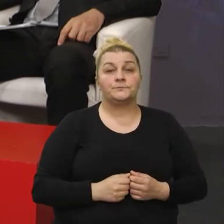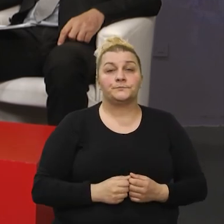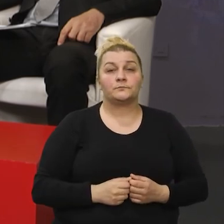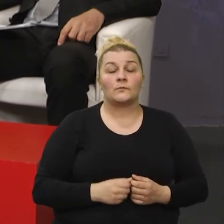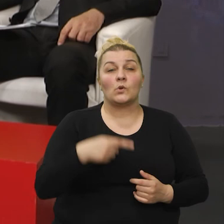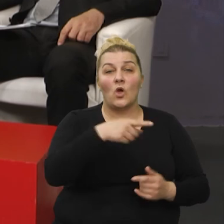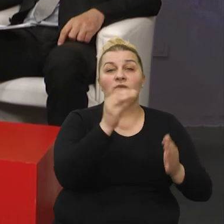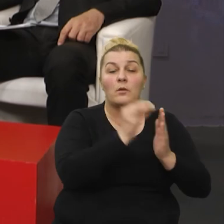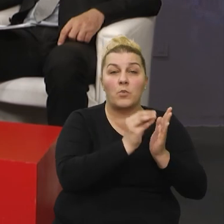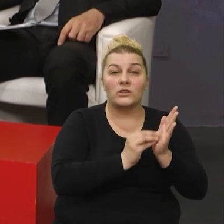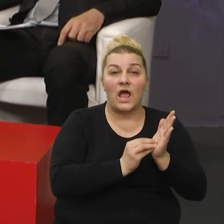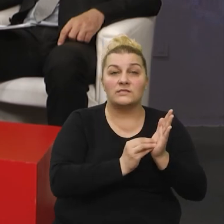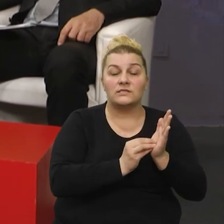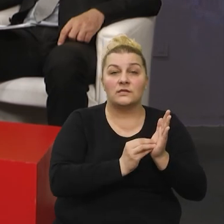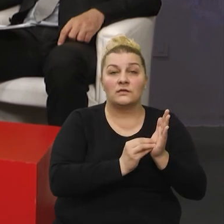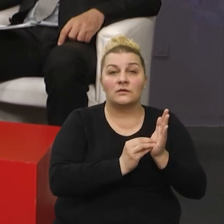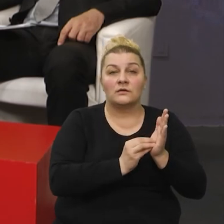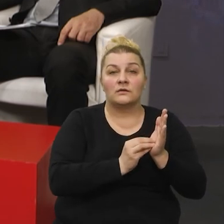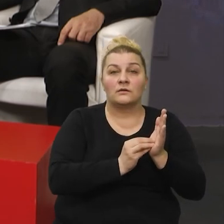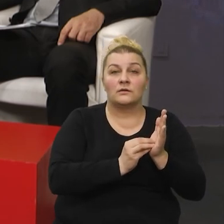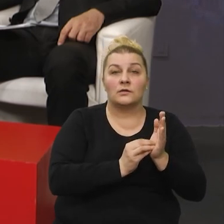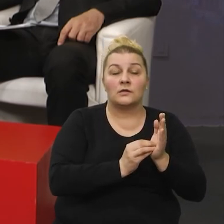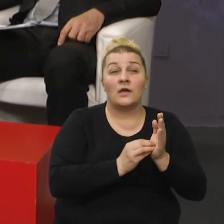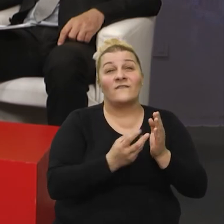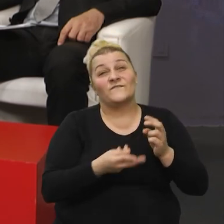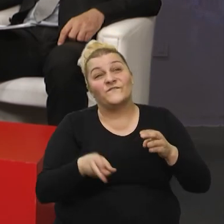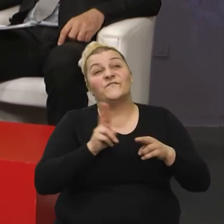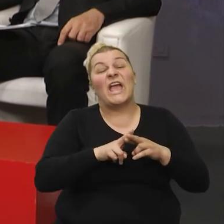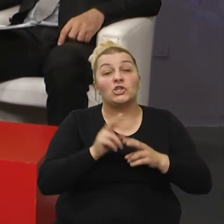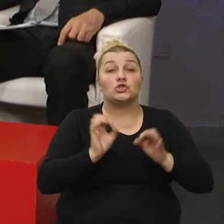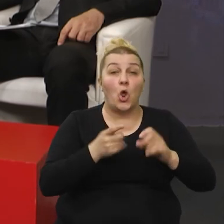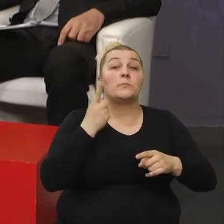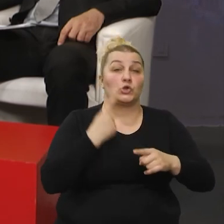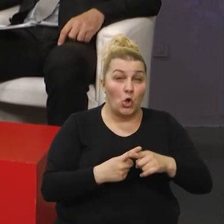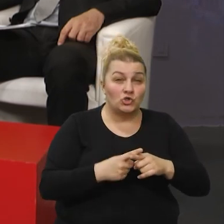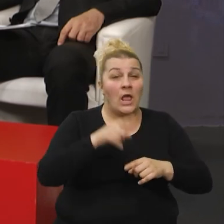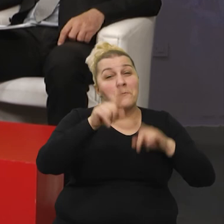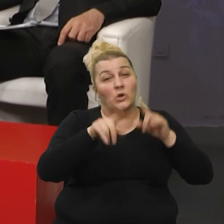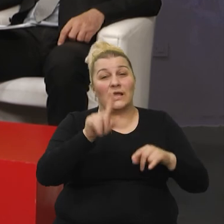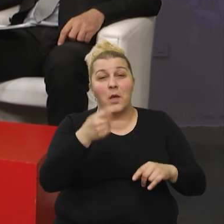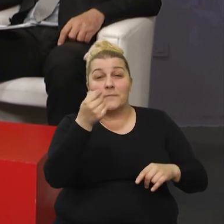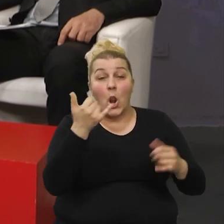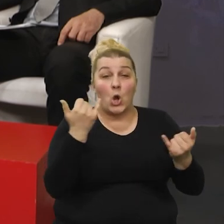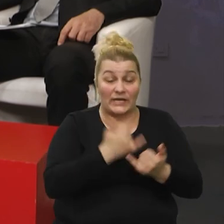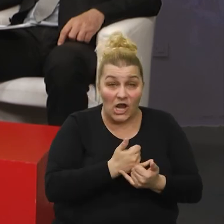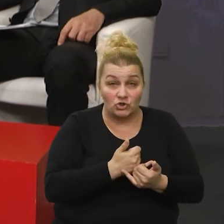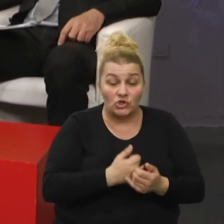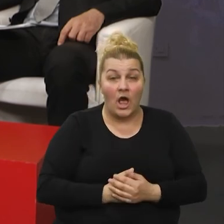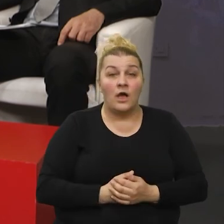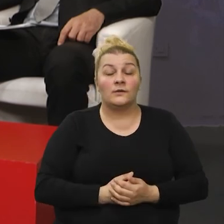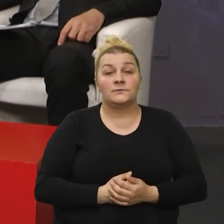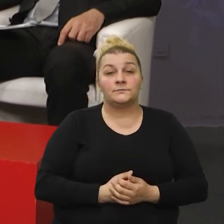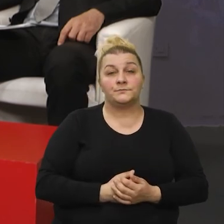podaci su u mnogome točni. Negdje imamo poneka greška, ali uglavnom se to